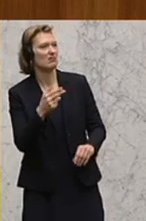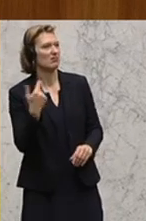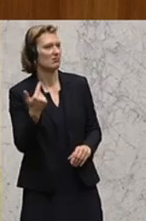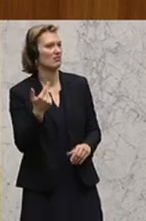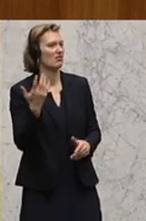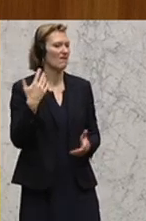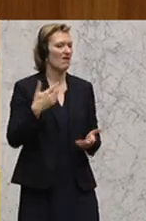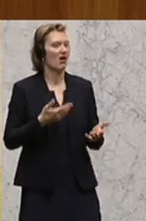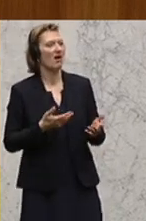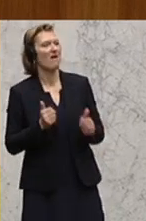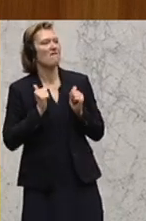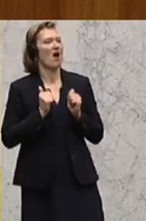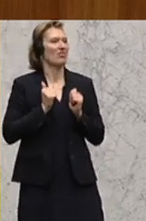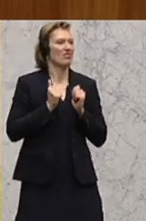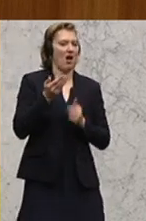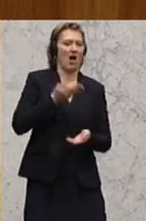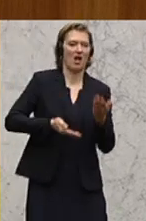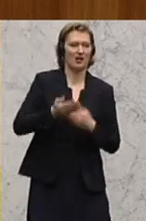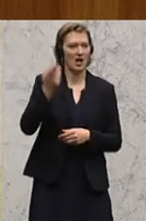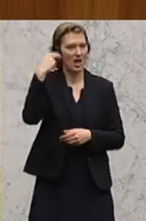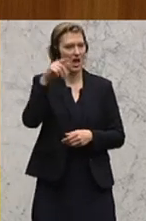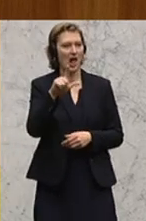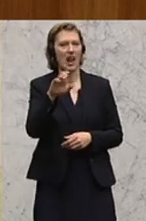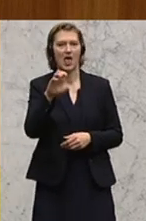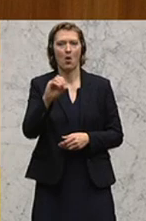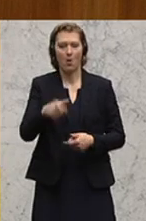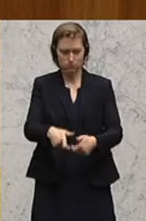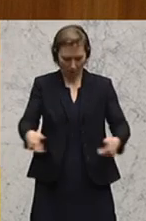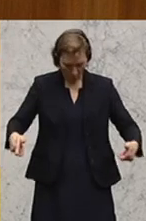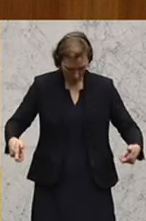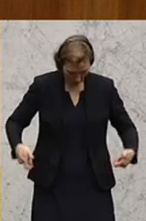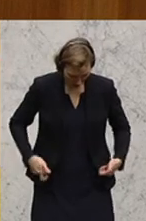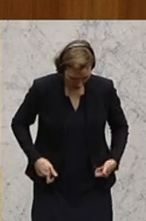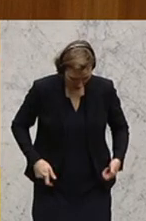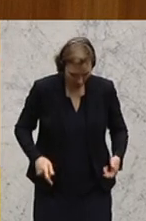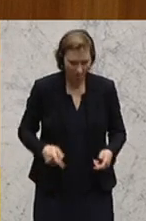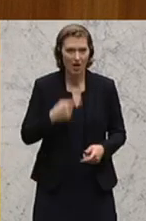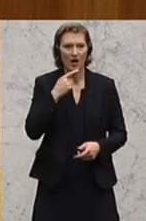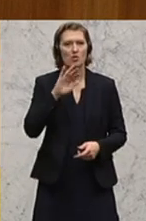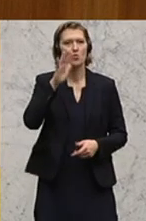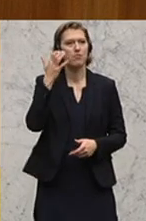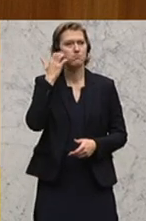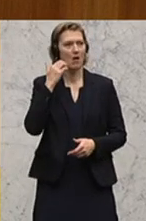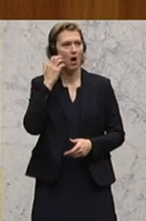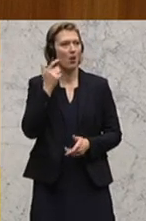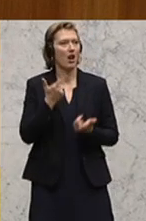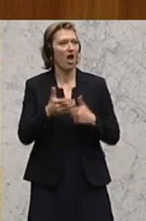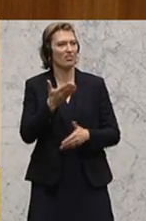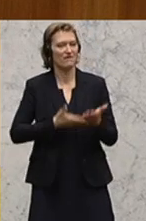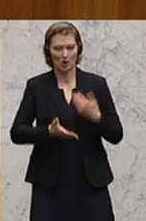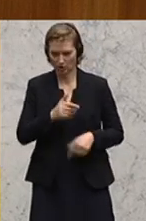Wanderhändler gehört haben. Ich meine, der Herr Leo mit seinem Bauchloten ist ja wirklich lustig, er beleidigt die Bauern, die Landwirtschaft und die